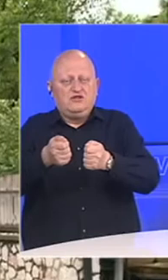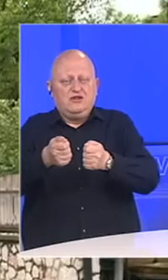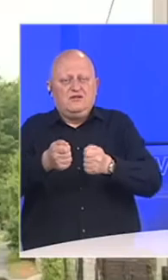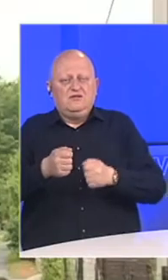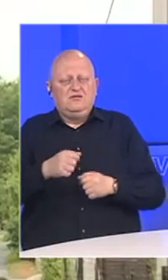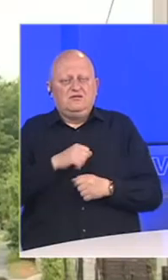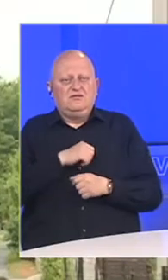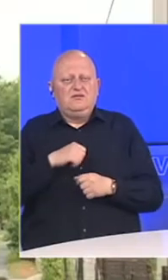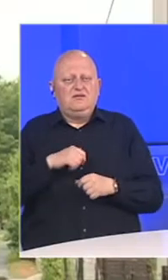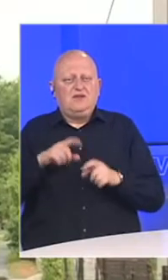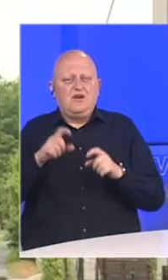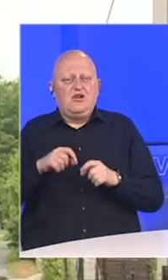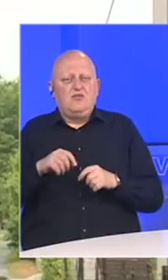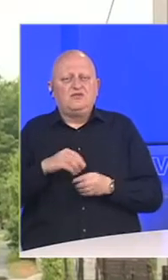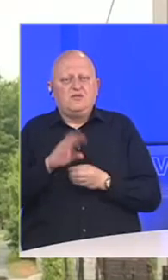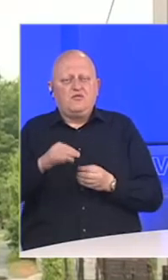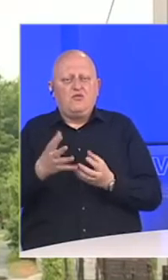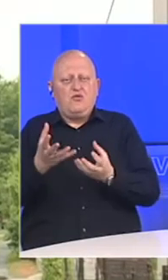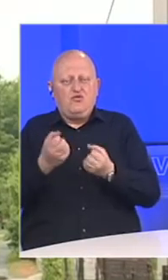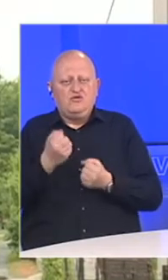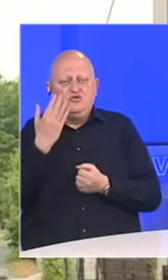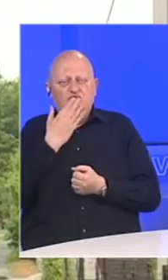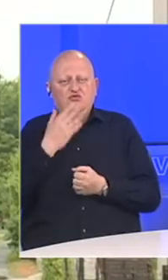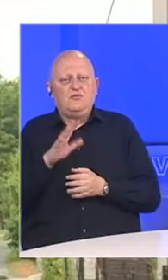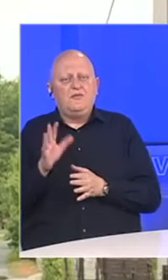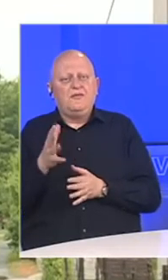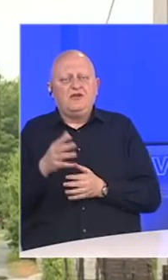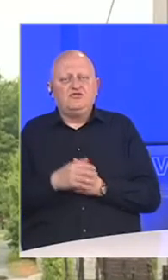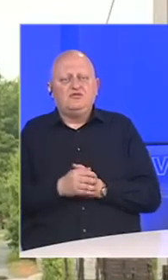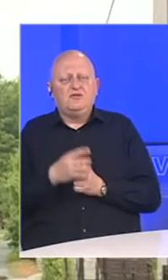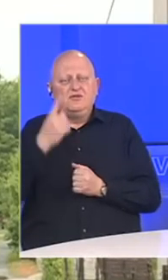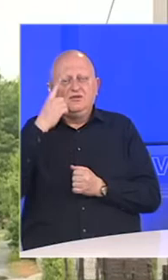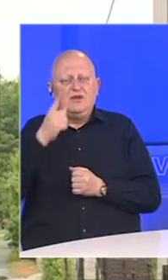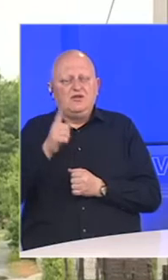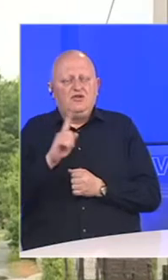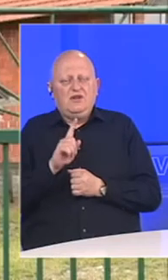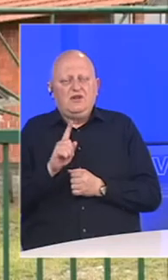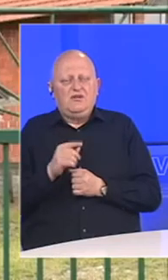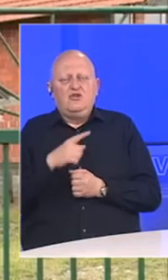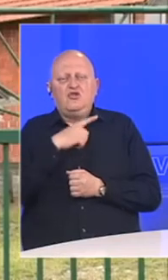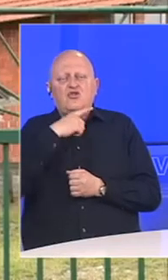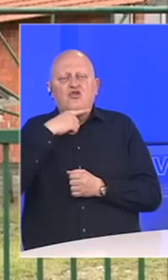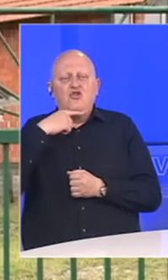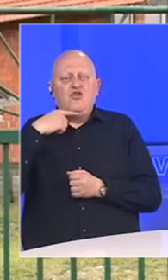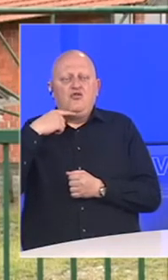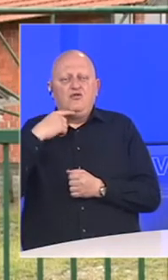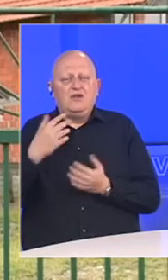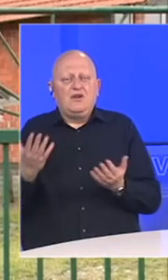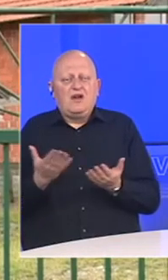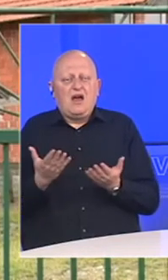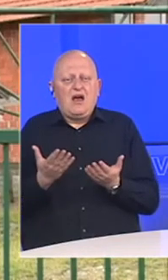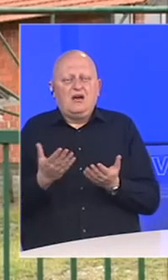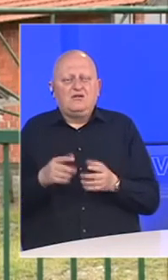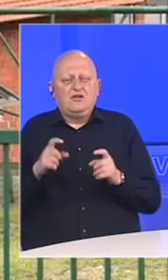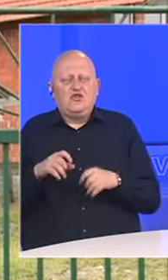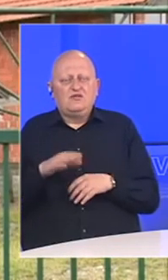sami romske porodice mogu to preuzijeti u školama. Međutim, smatram da to nije dovoljno kako bi